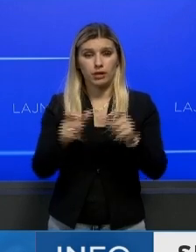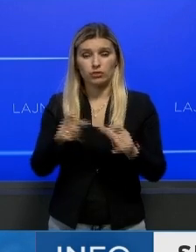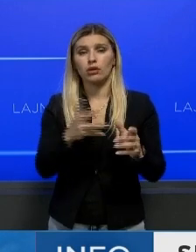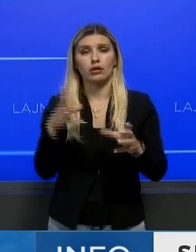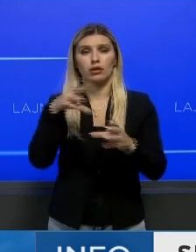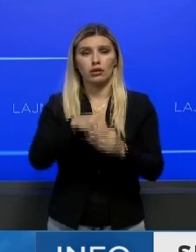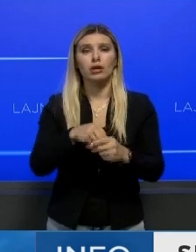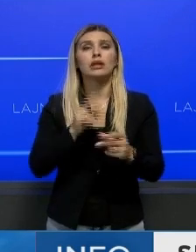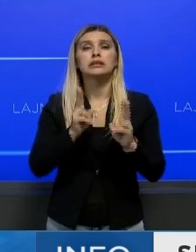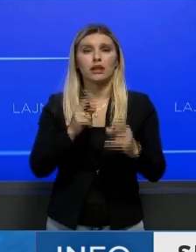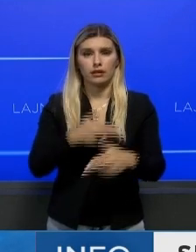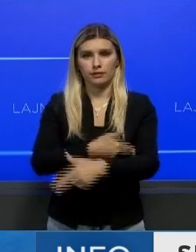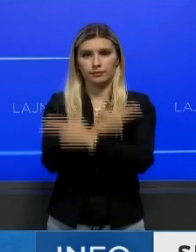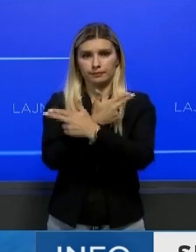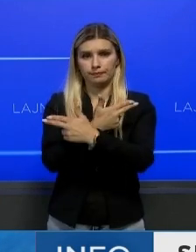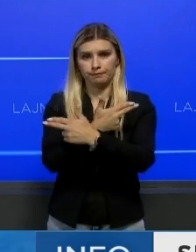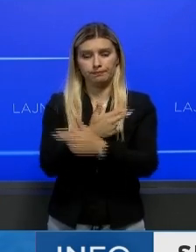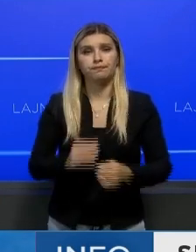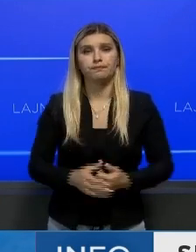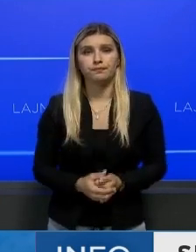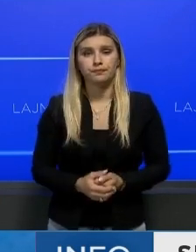marrin pjes për mes video lidhjes.